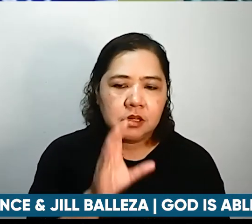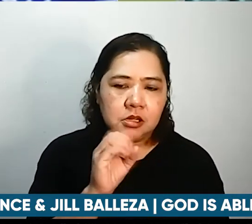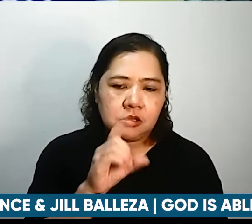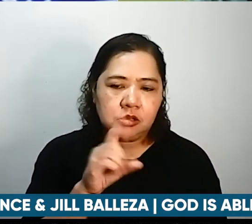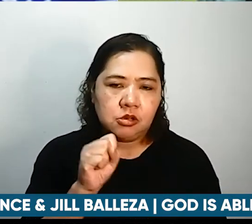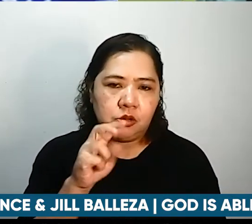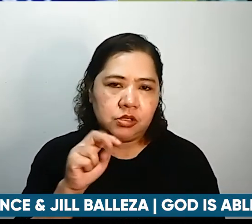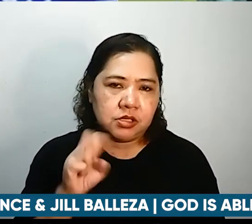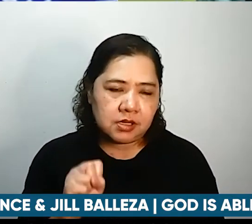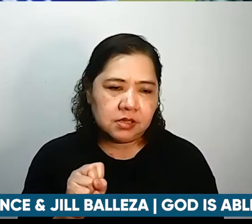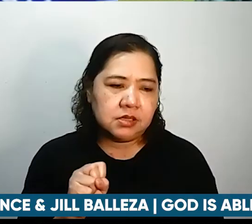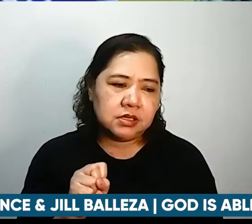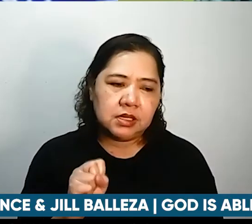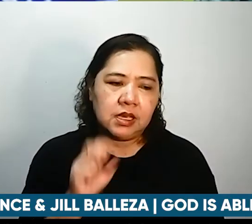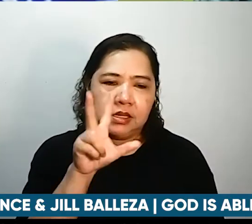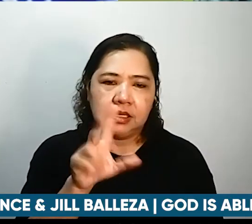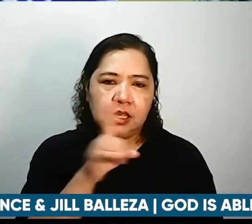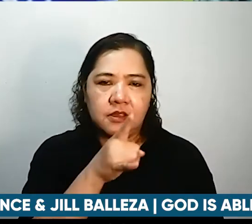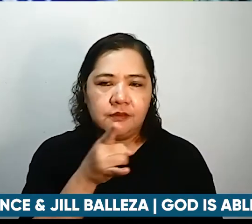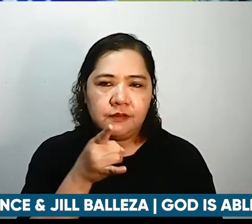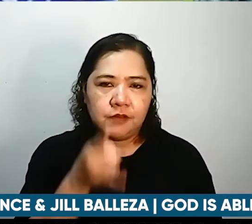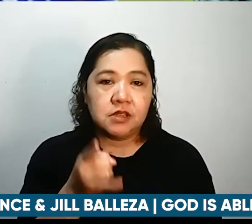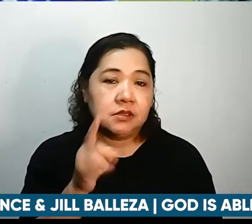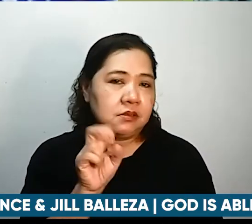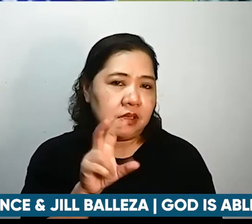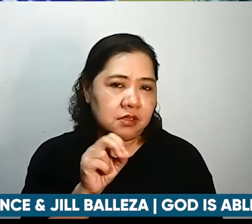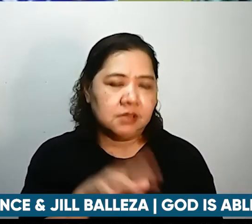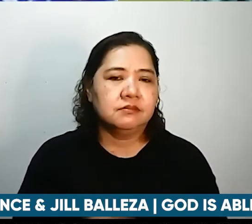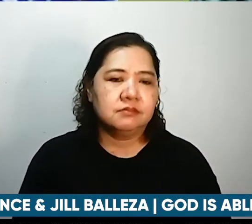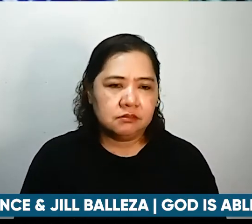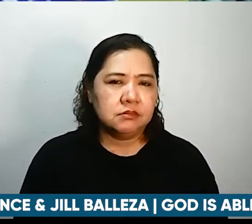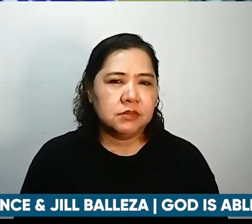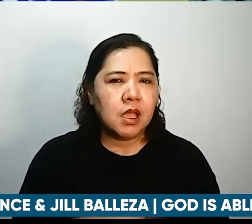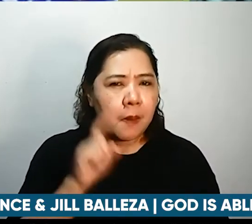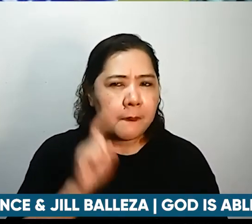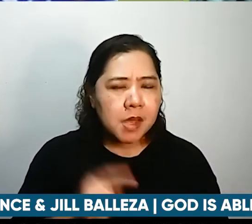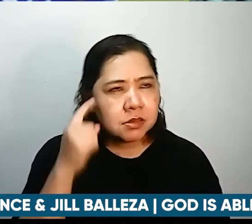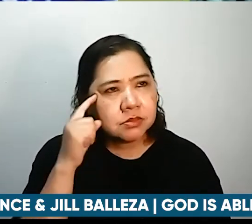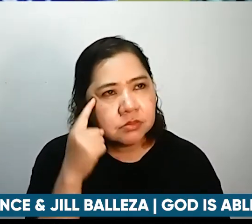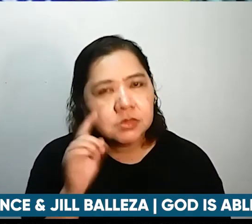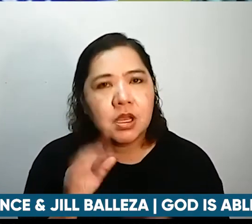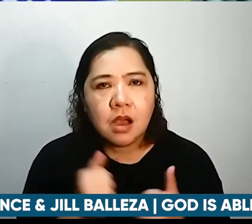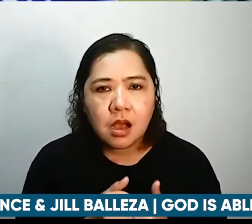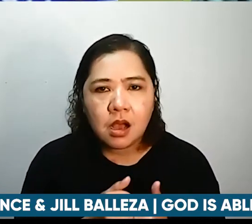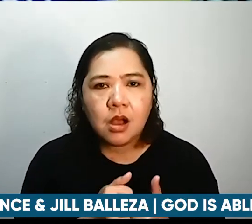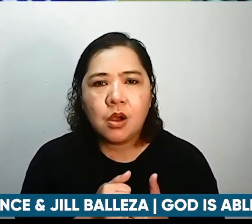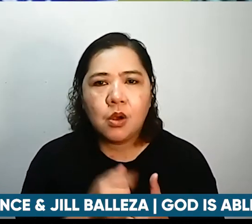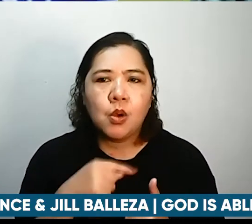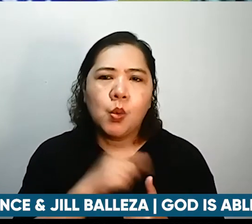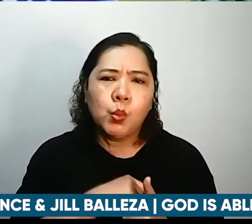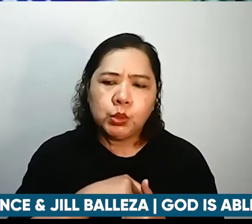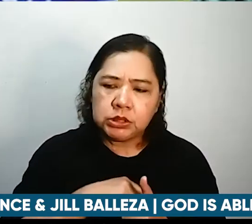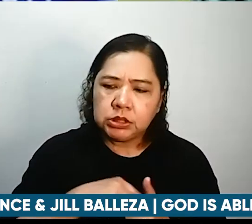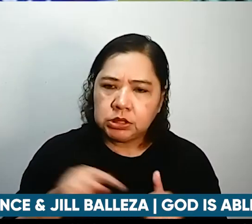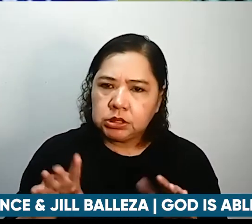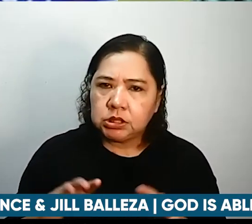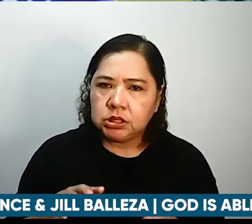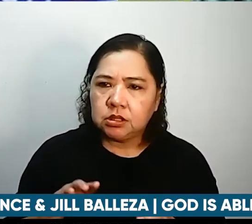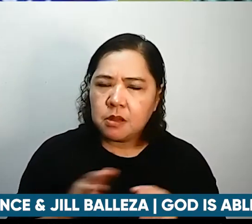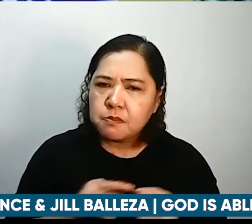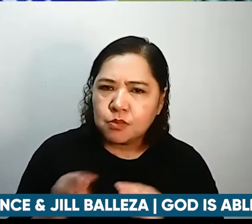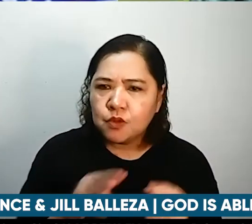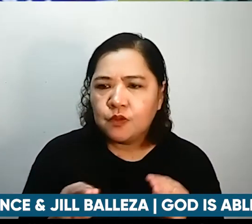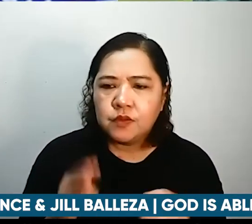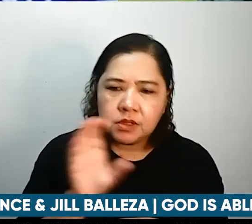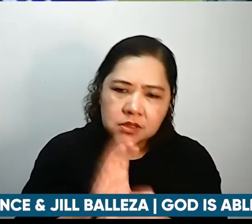verse 13 let's consider kung paano tayo kumikilos pagdating sa simbahan sa school or sa workplace